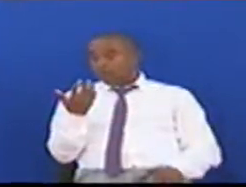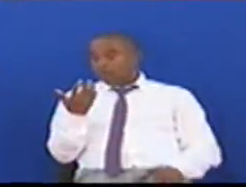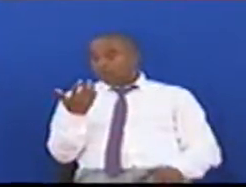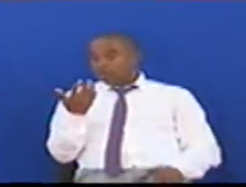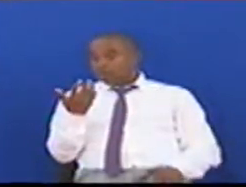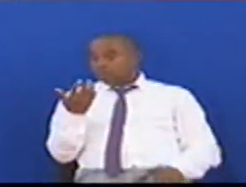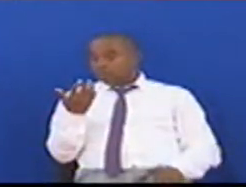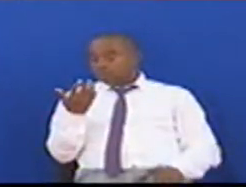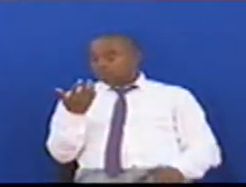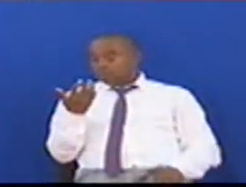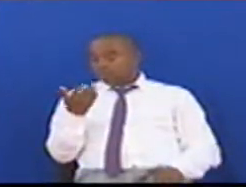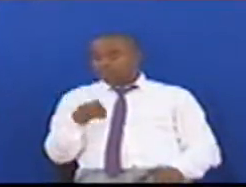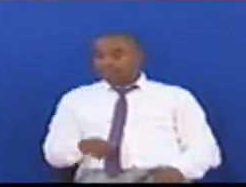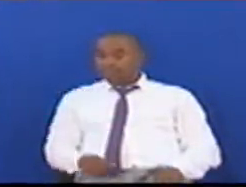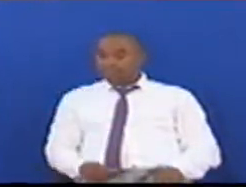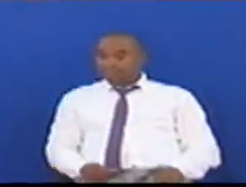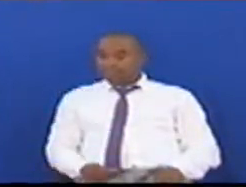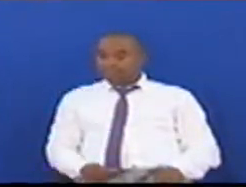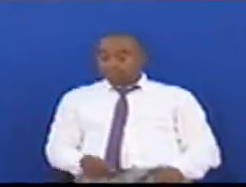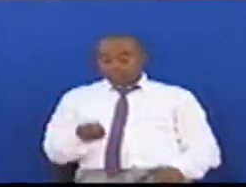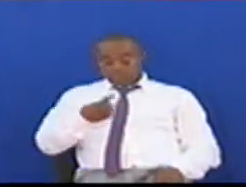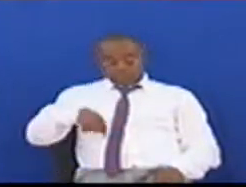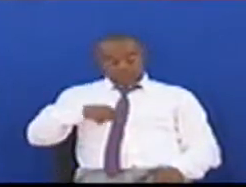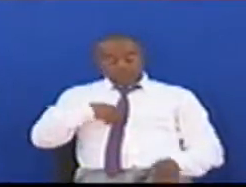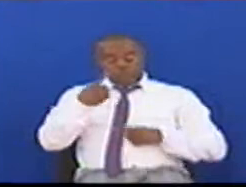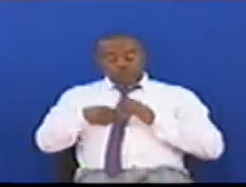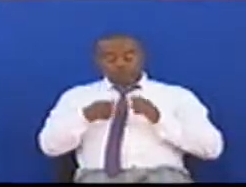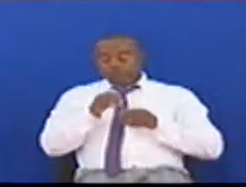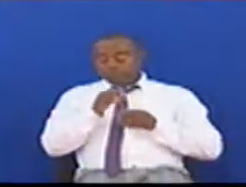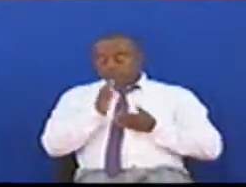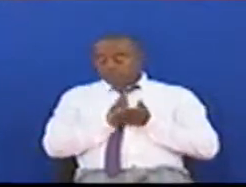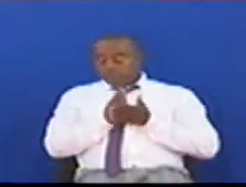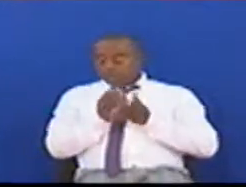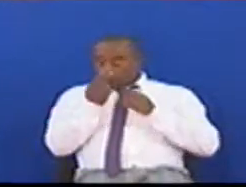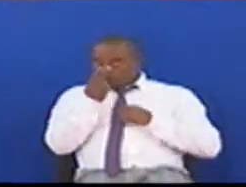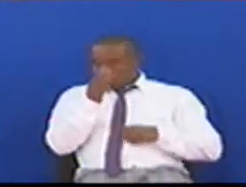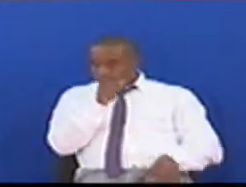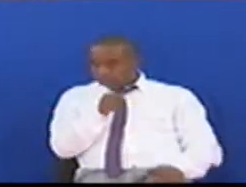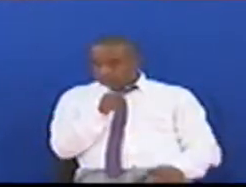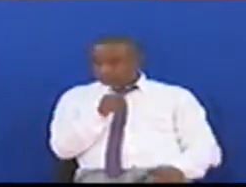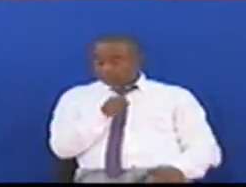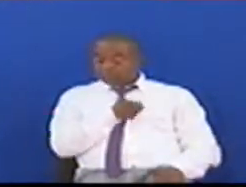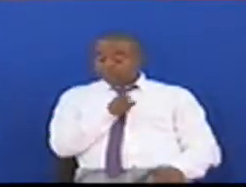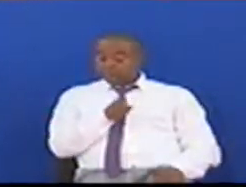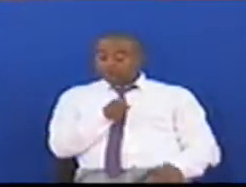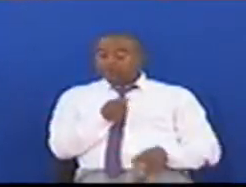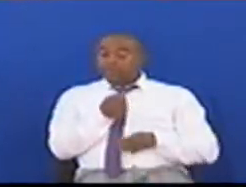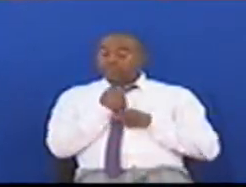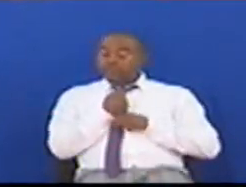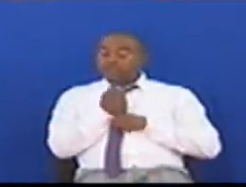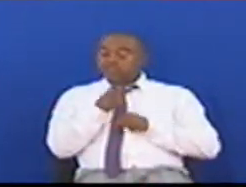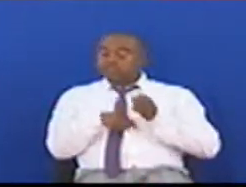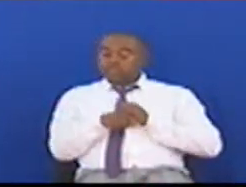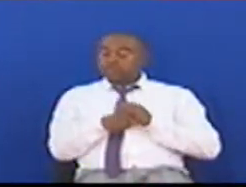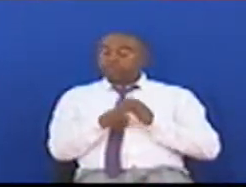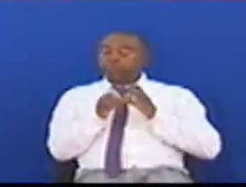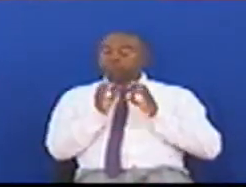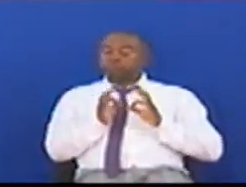John Pombe Magufuni Na Tumendelea Kushudia Kuwa Ni Budget Yenye Tidya